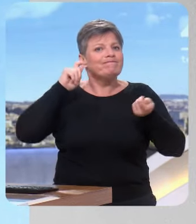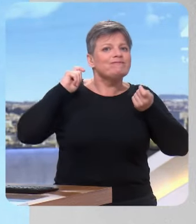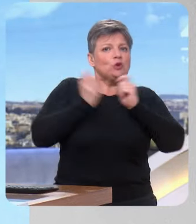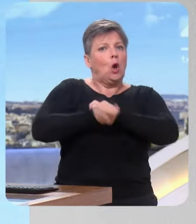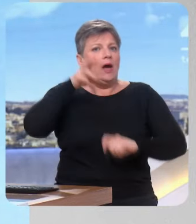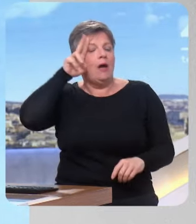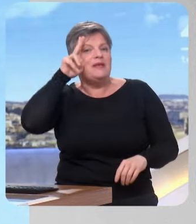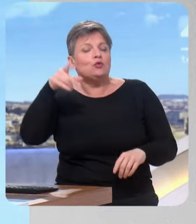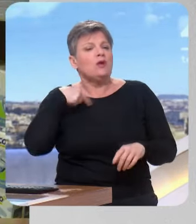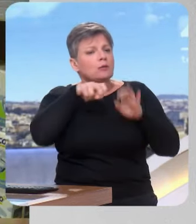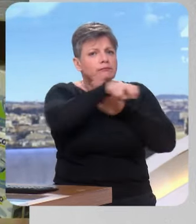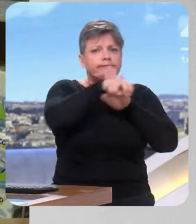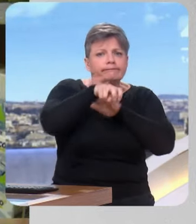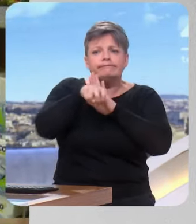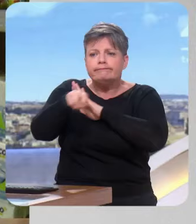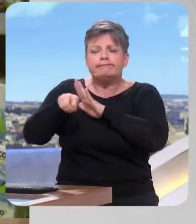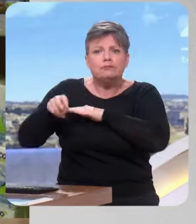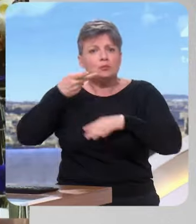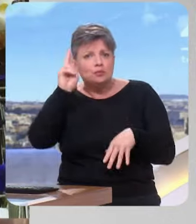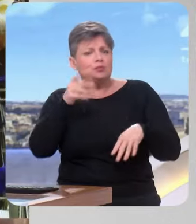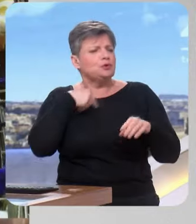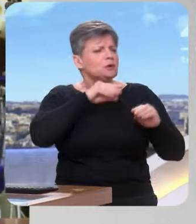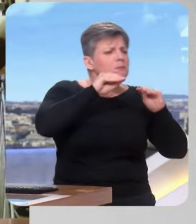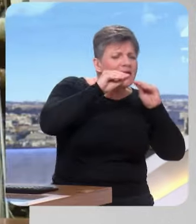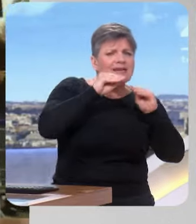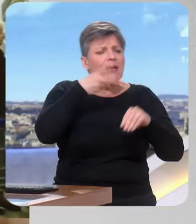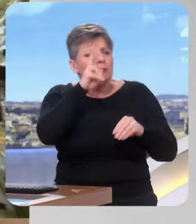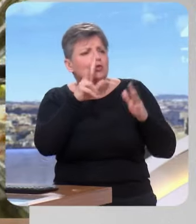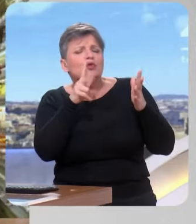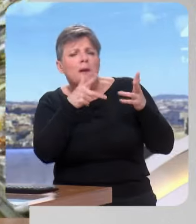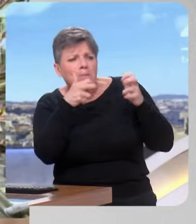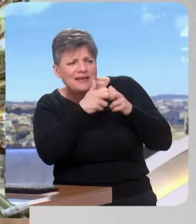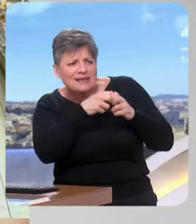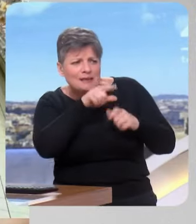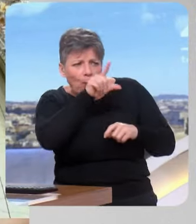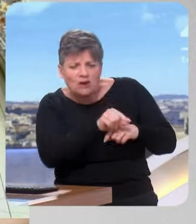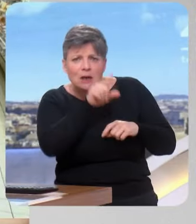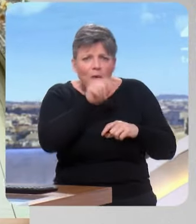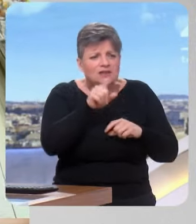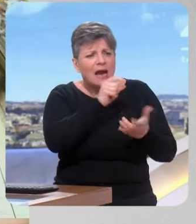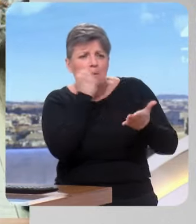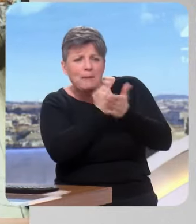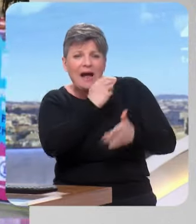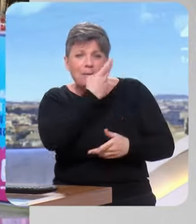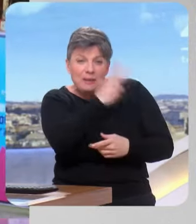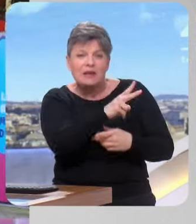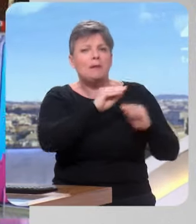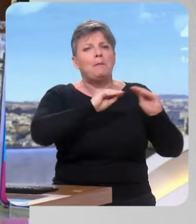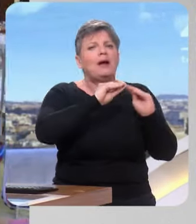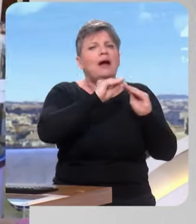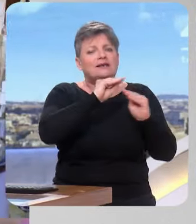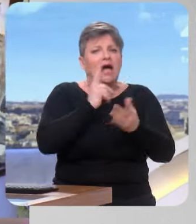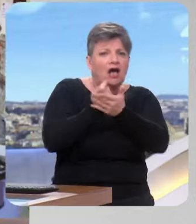Lorsqu'ils sont dans nos enseignes, ils cherchent des marques de distributeurs, des premiers prix pour faire baisser le panier. Et une enseigne comme Intermarché qui propose,